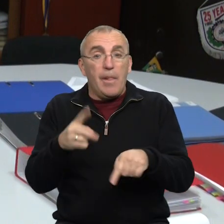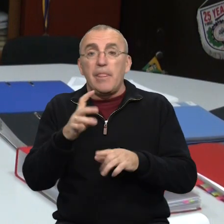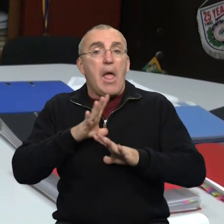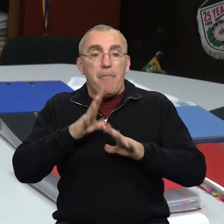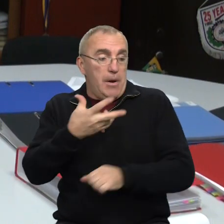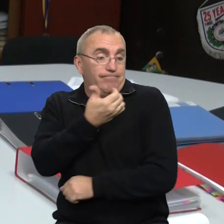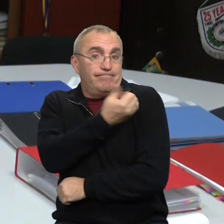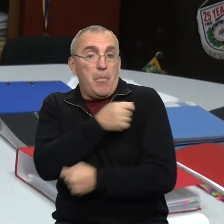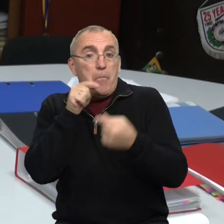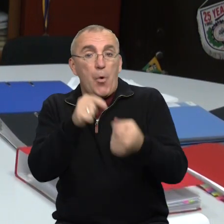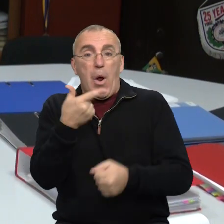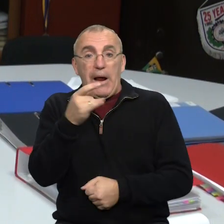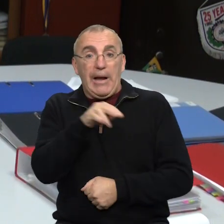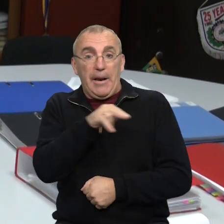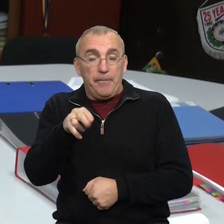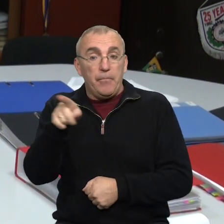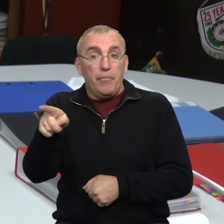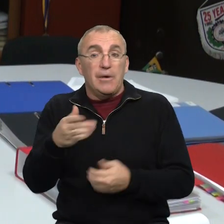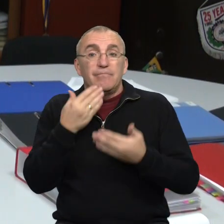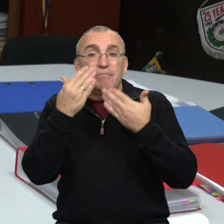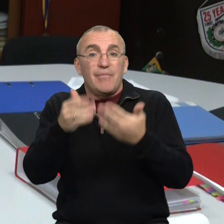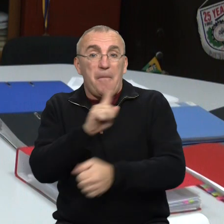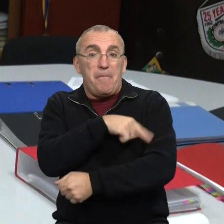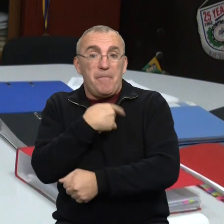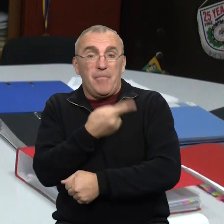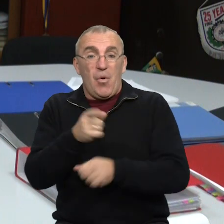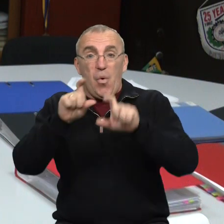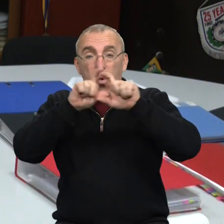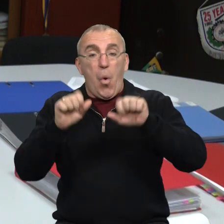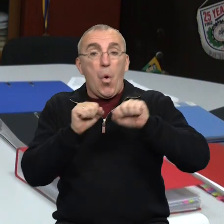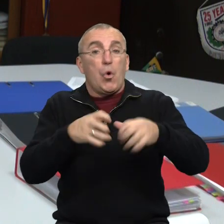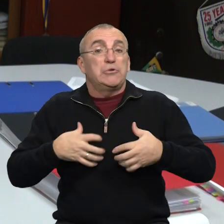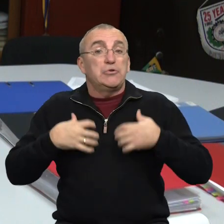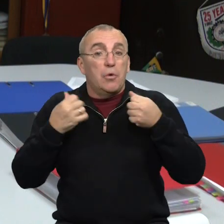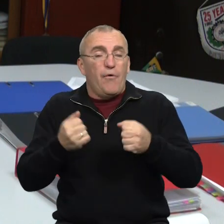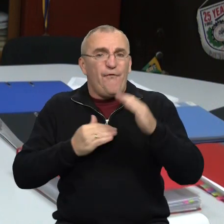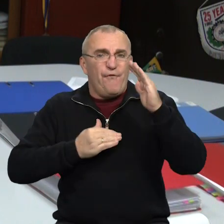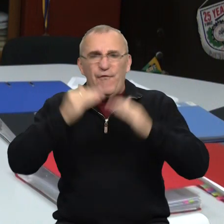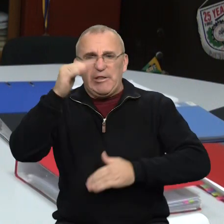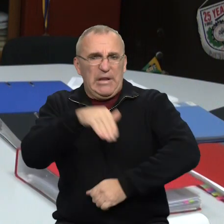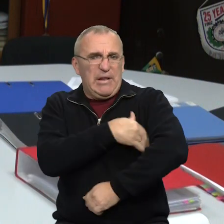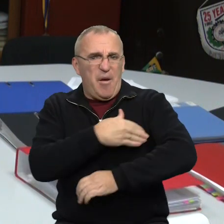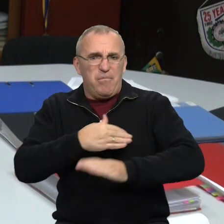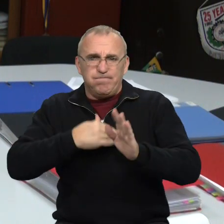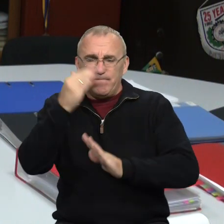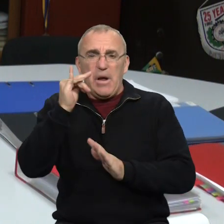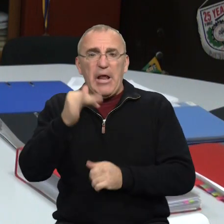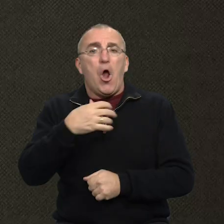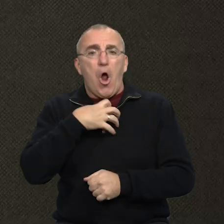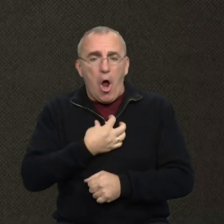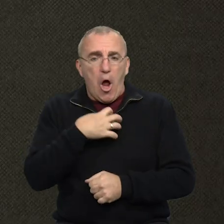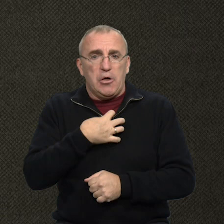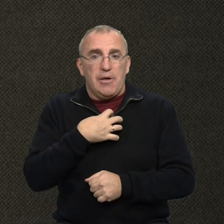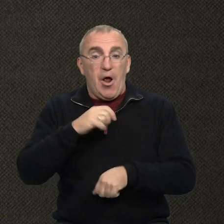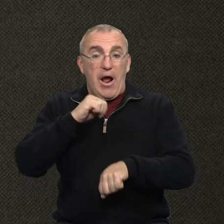який не був щеплений проти грипу. Він звернувся за медичною допомогою до закладу охорони здоров'я із високою температурою і кашлем.